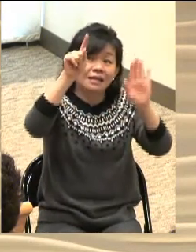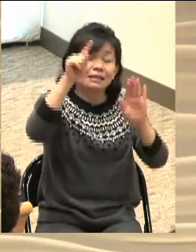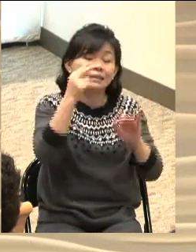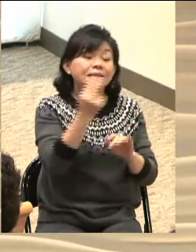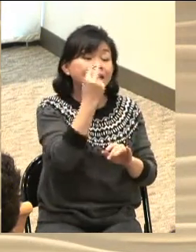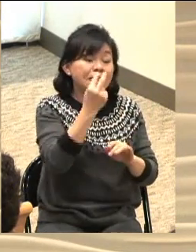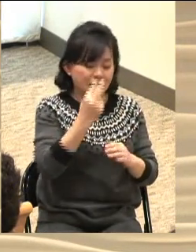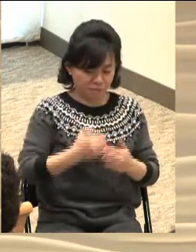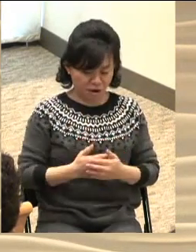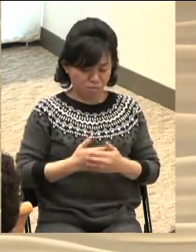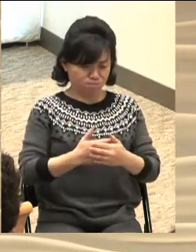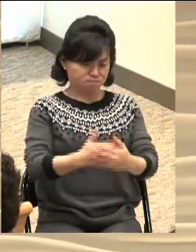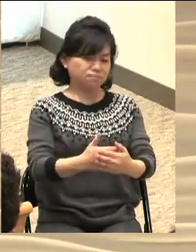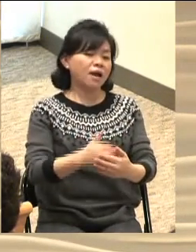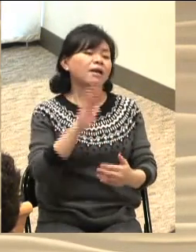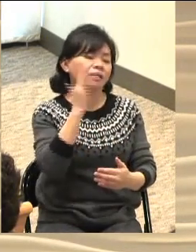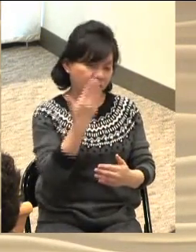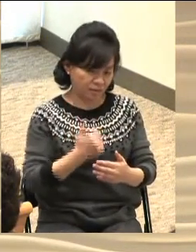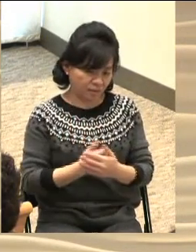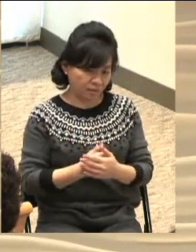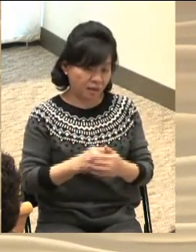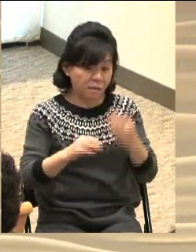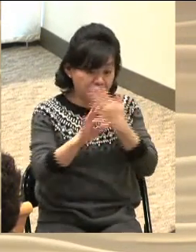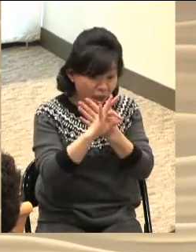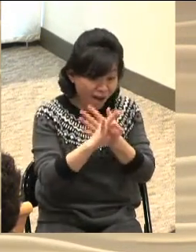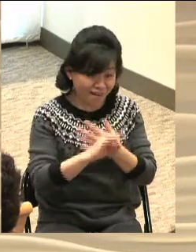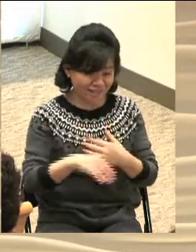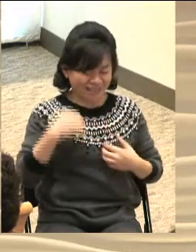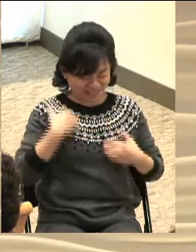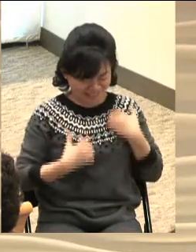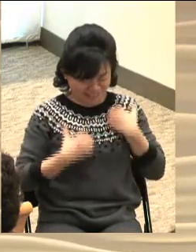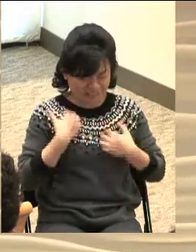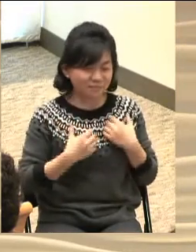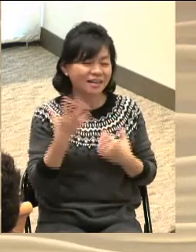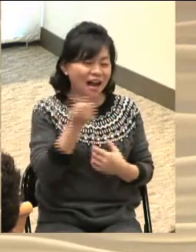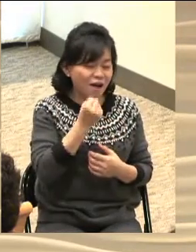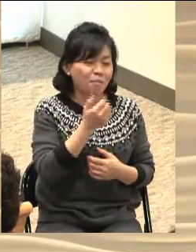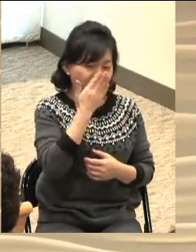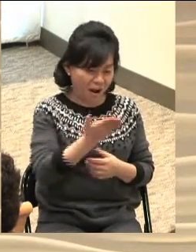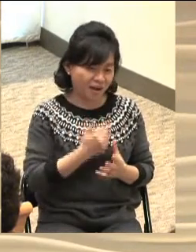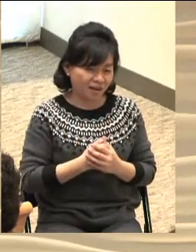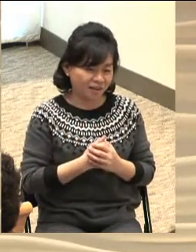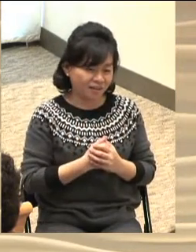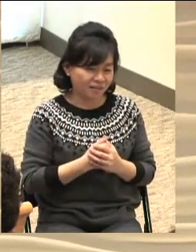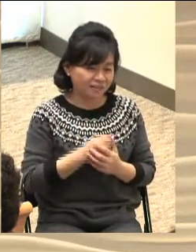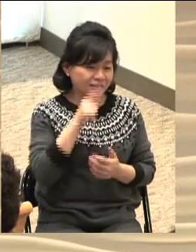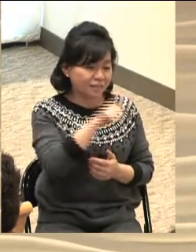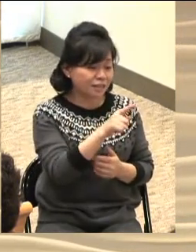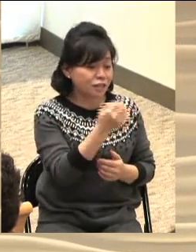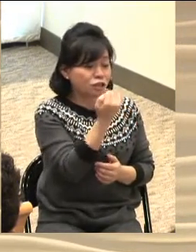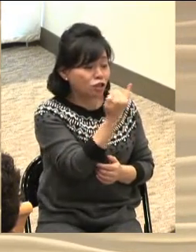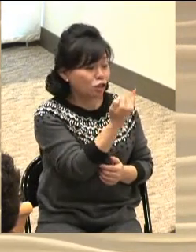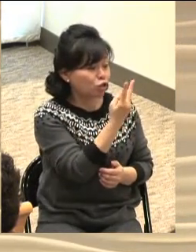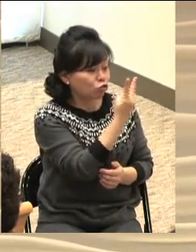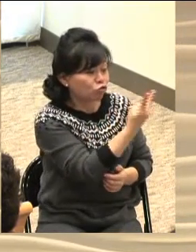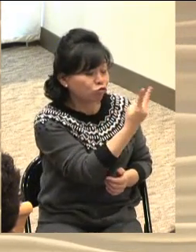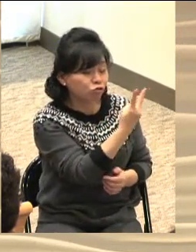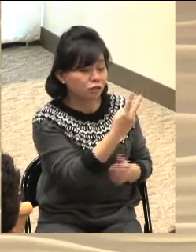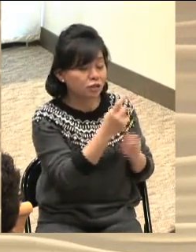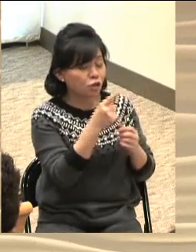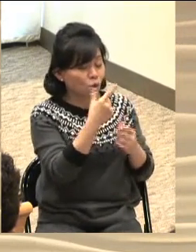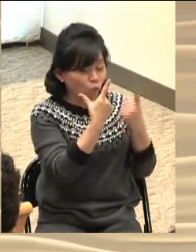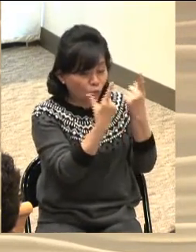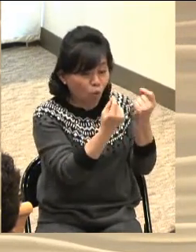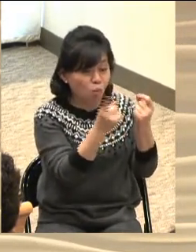잉태해야만 하늘의 기쁨을 누릴 수 있습니다 마리아와 엘리사벳이 지금 하고 있는 공통된 경험이 있습니다